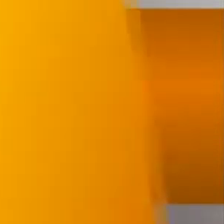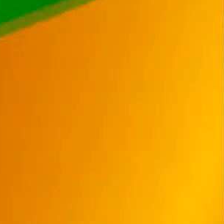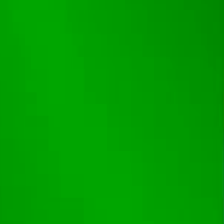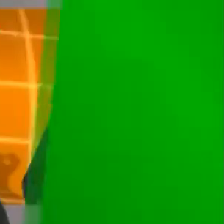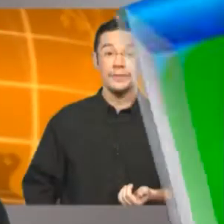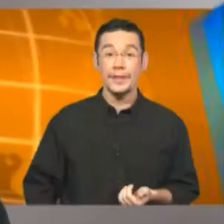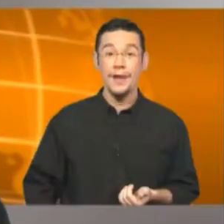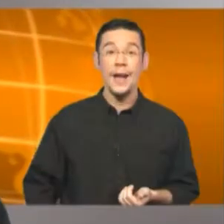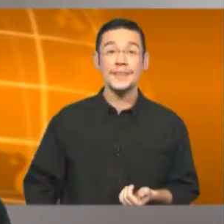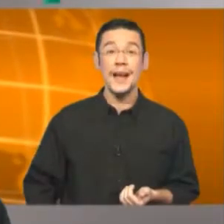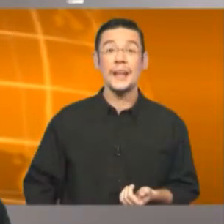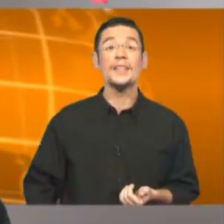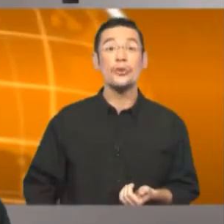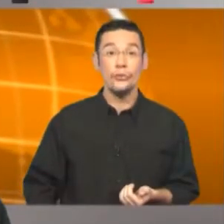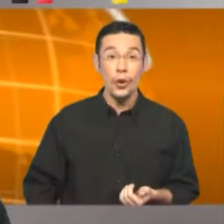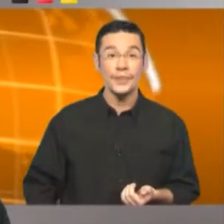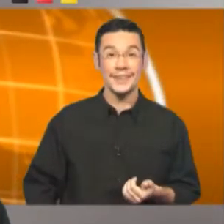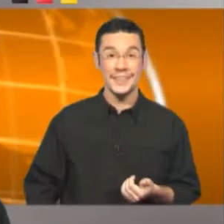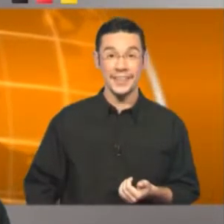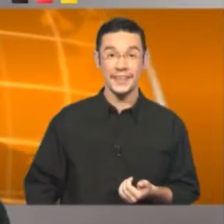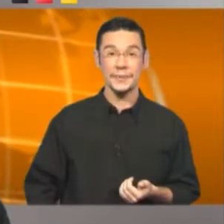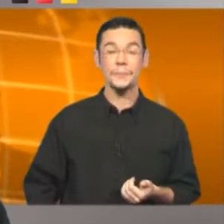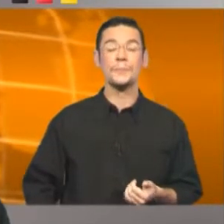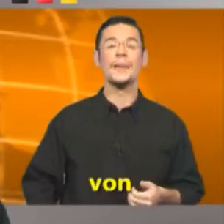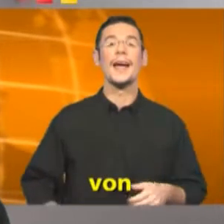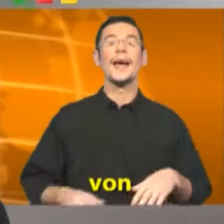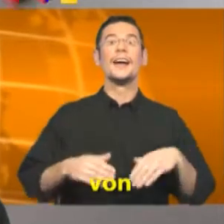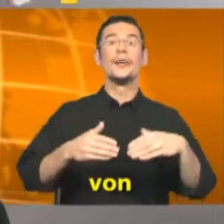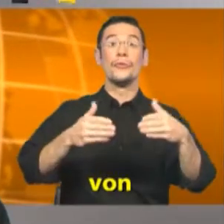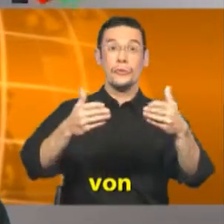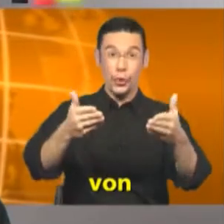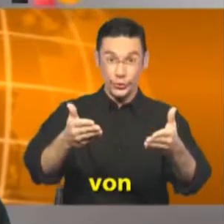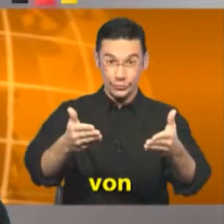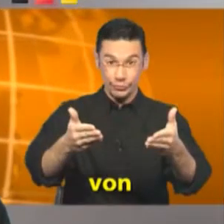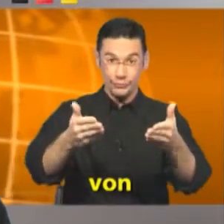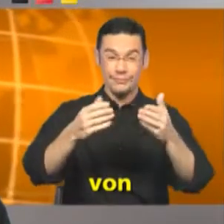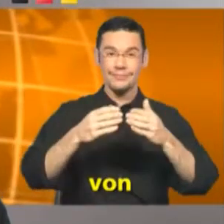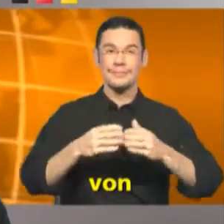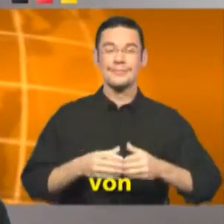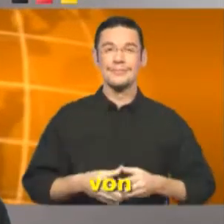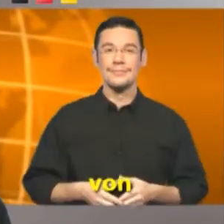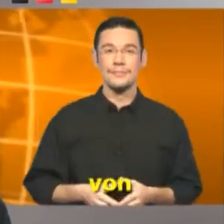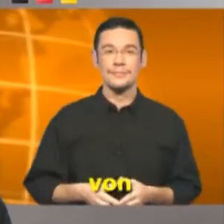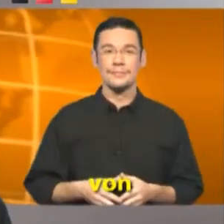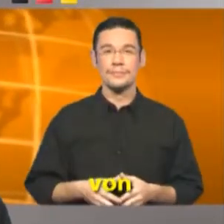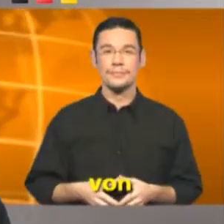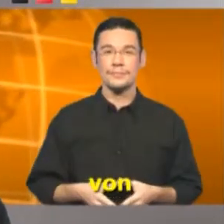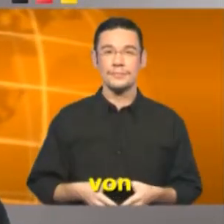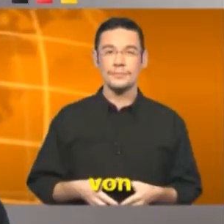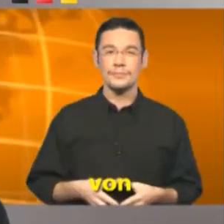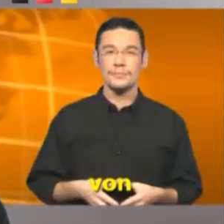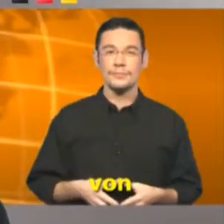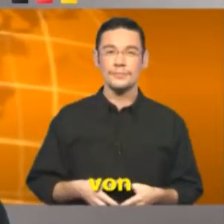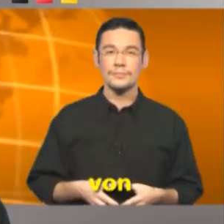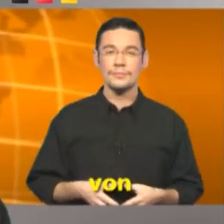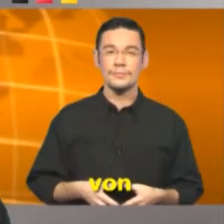Verso fahren gerade von hier weg. Von Da